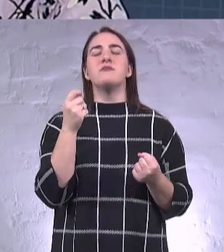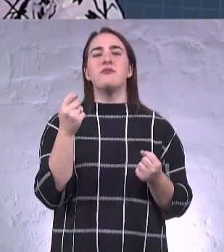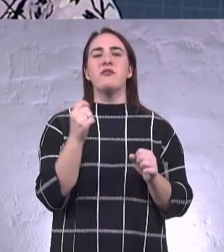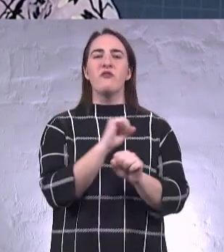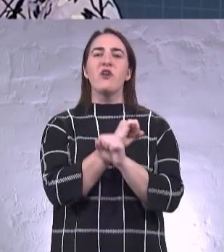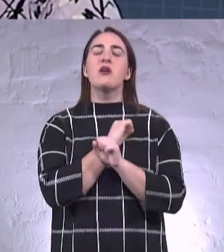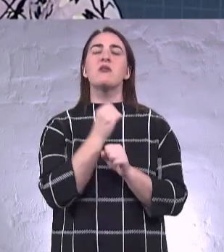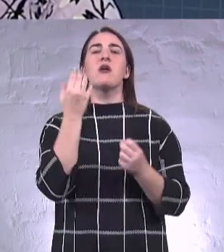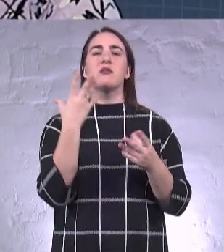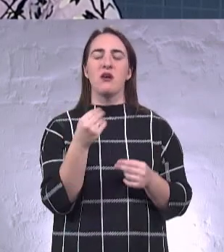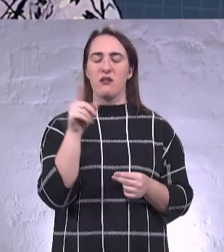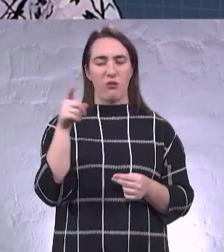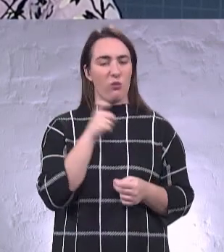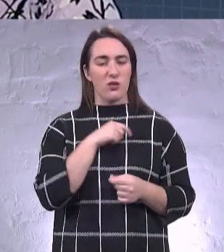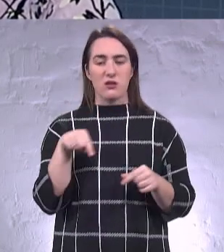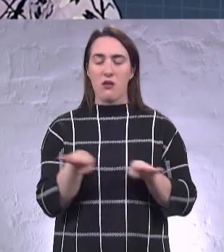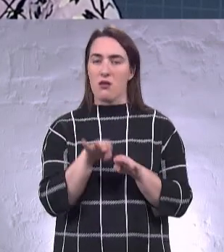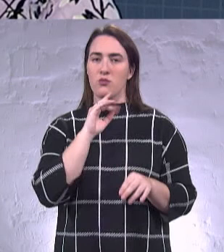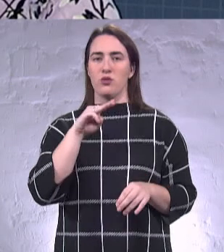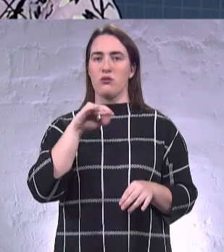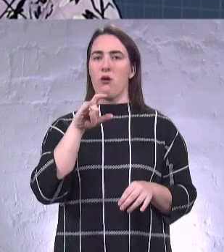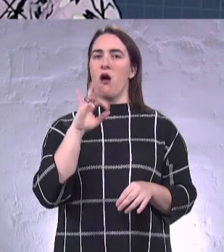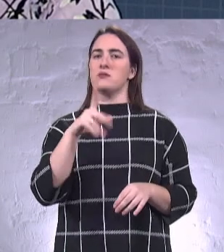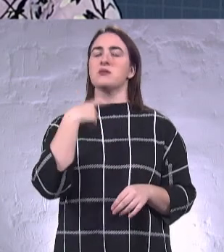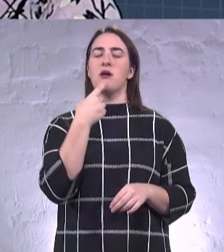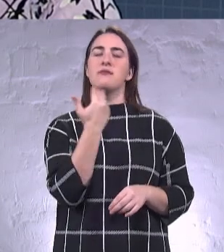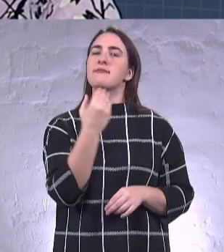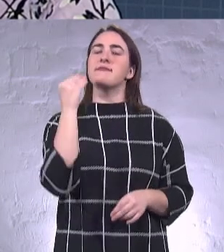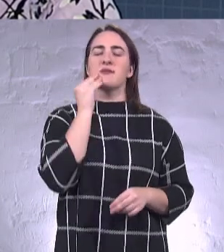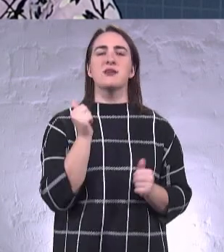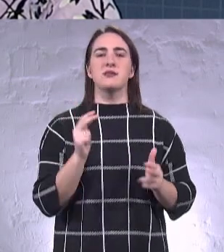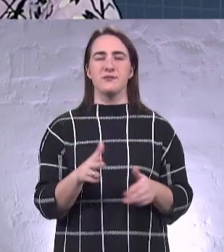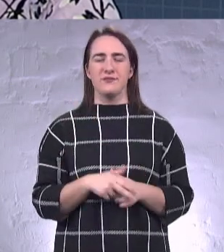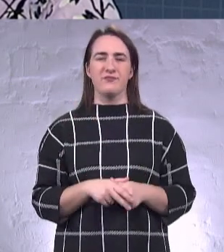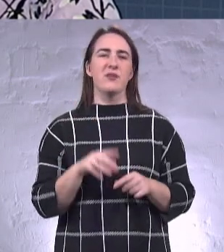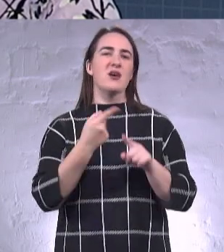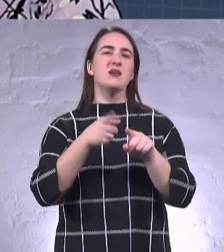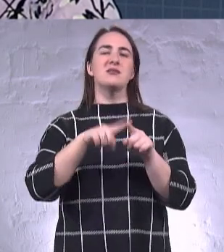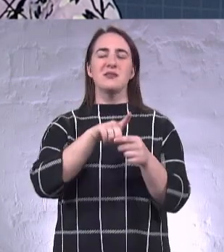не буде. Я вам хочу сказати, що це питання